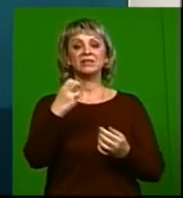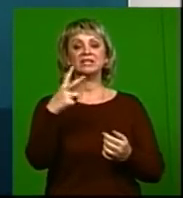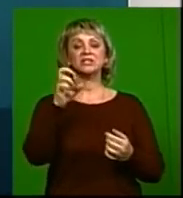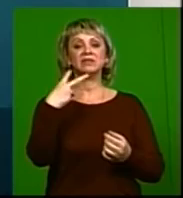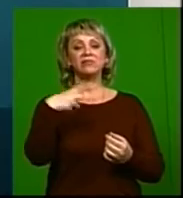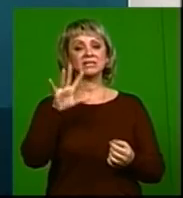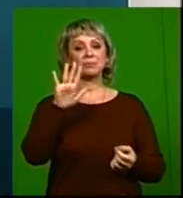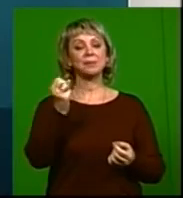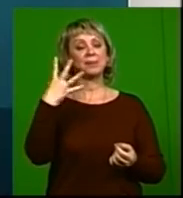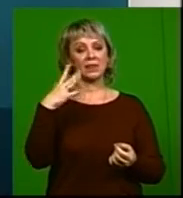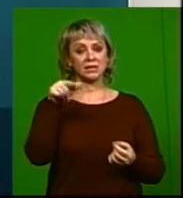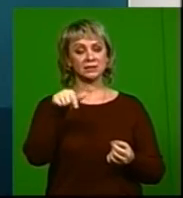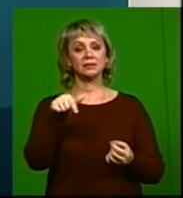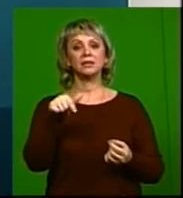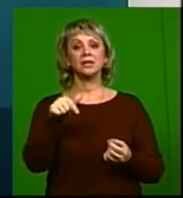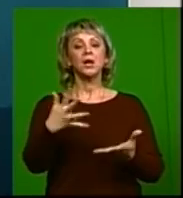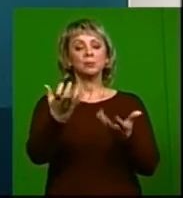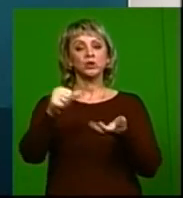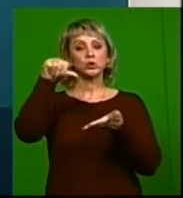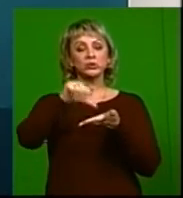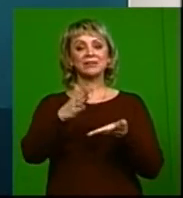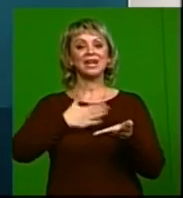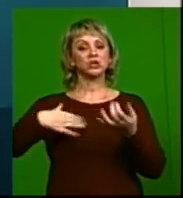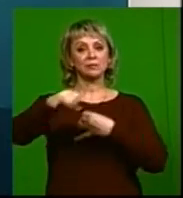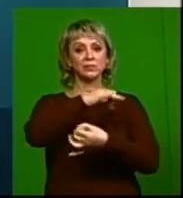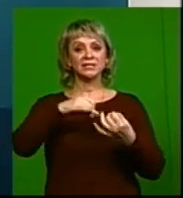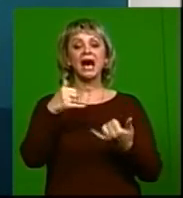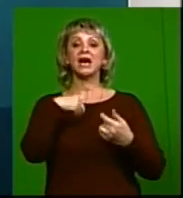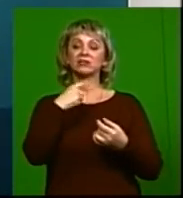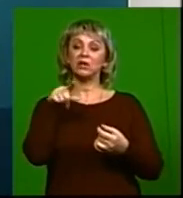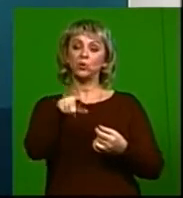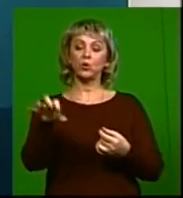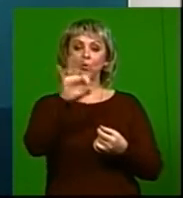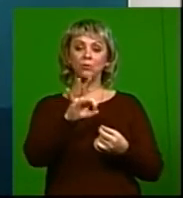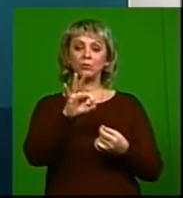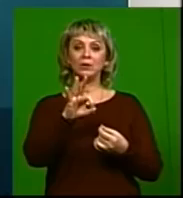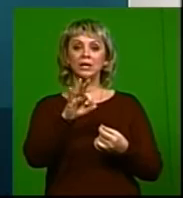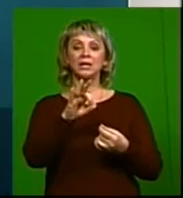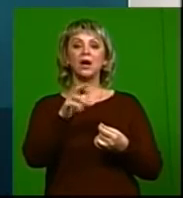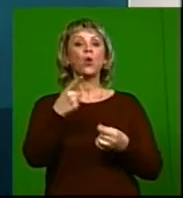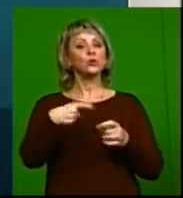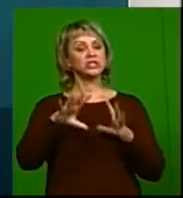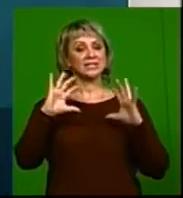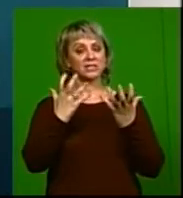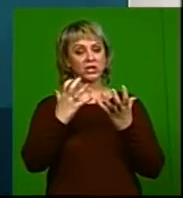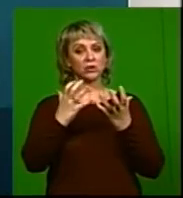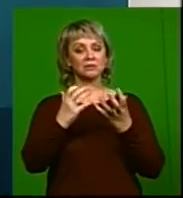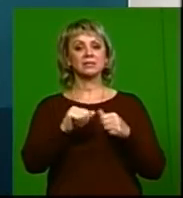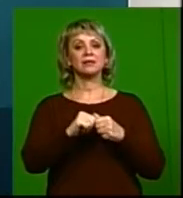-2515, принять участие в нашей беседе. А речь сегодня у нас пойдет об очень серьезной